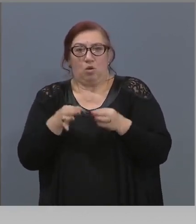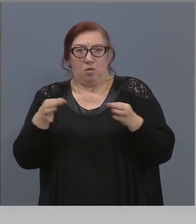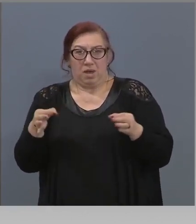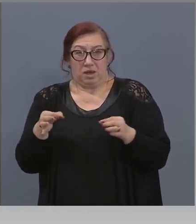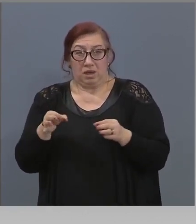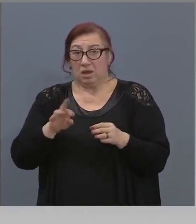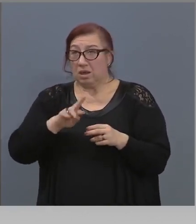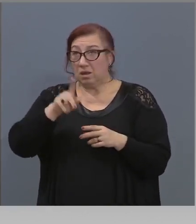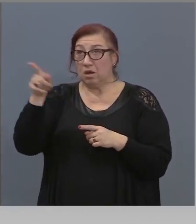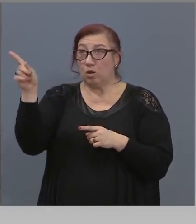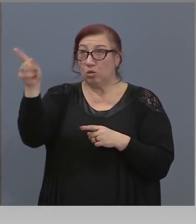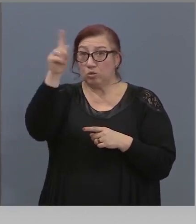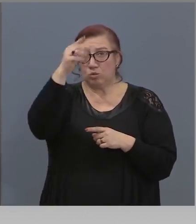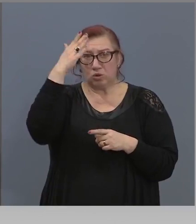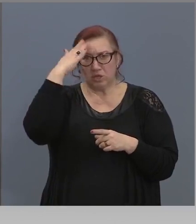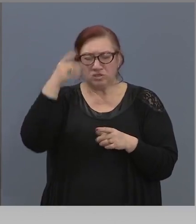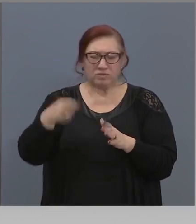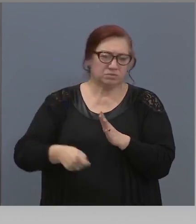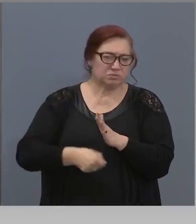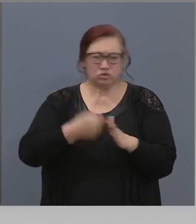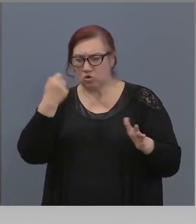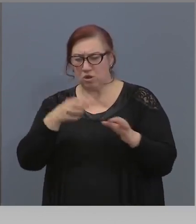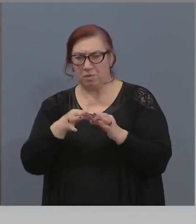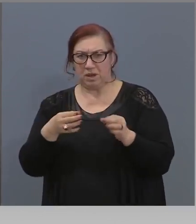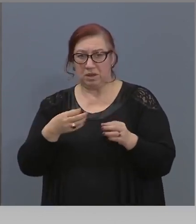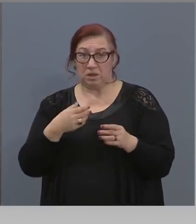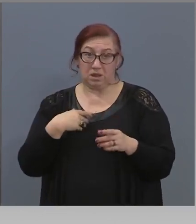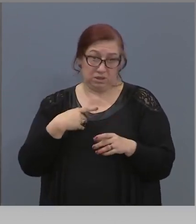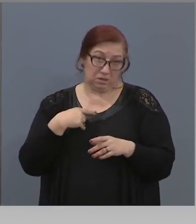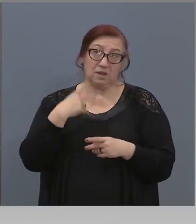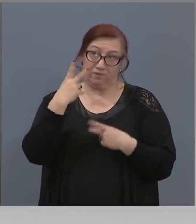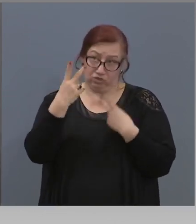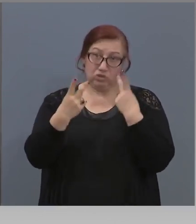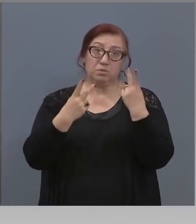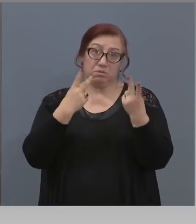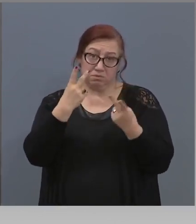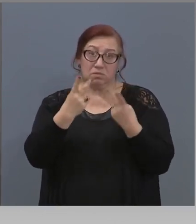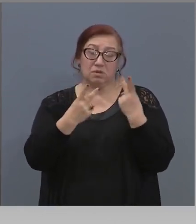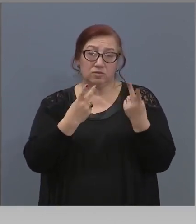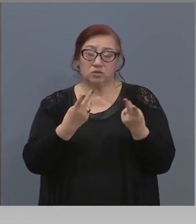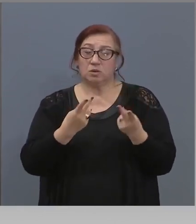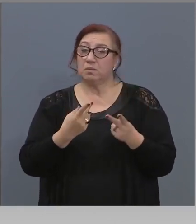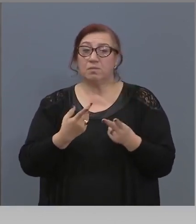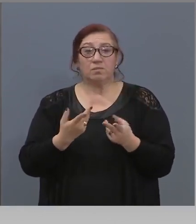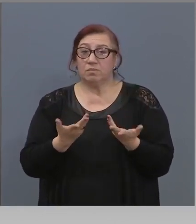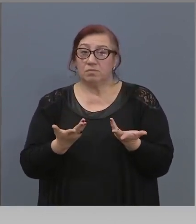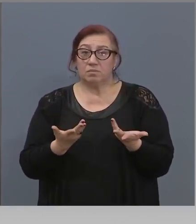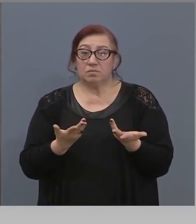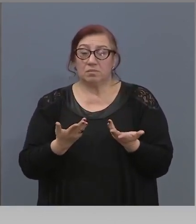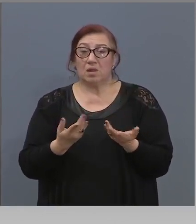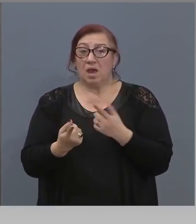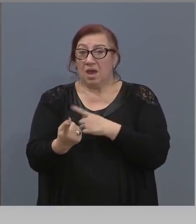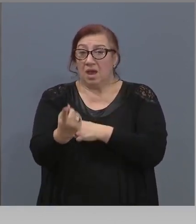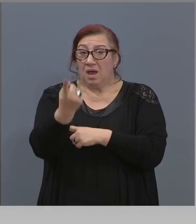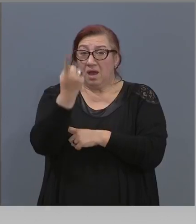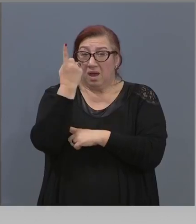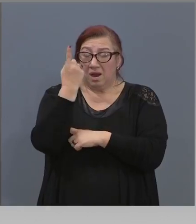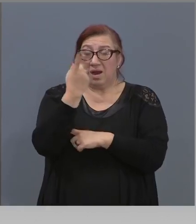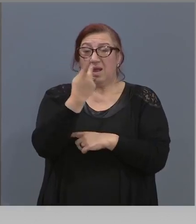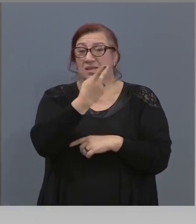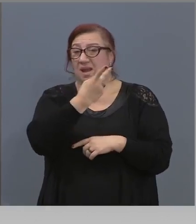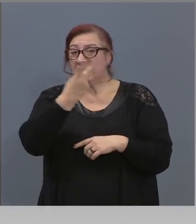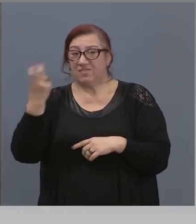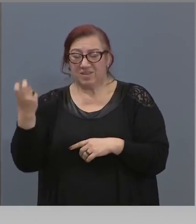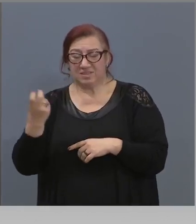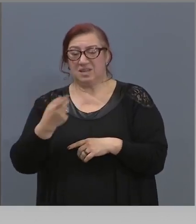в другите държави. Не, че не ги забелязваме, но на 1020 полицаи 0,7%